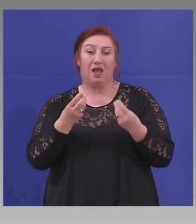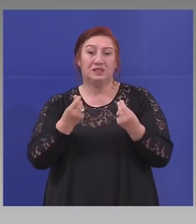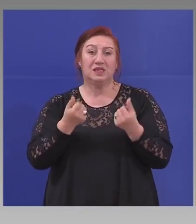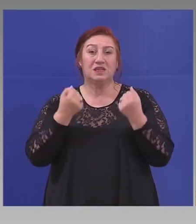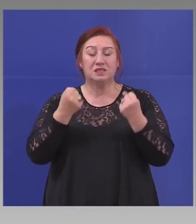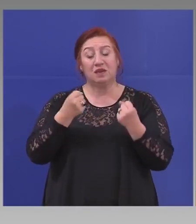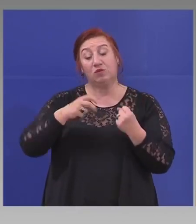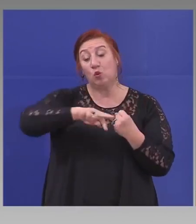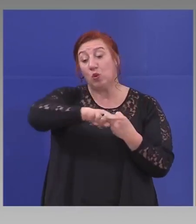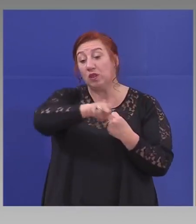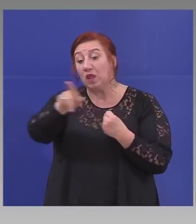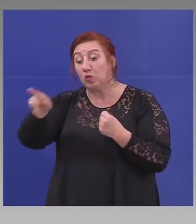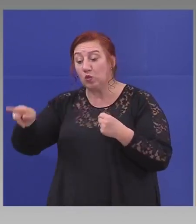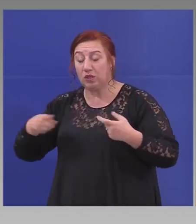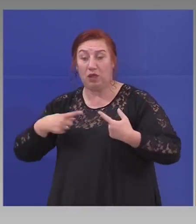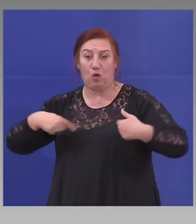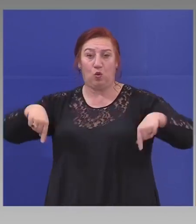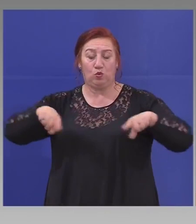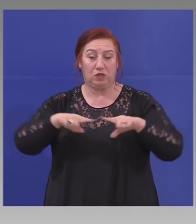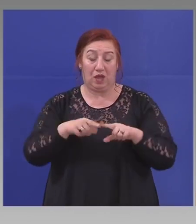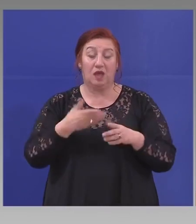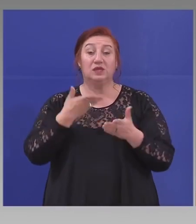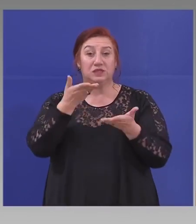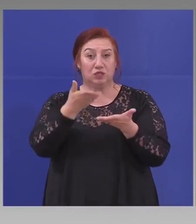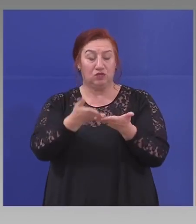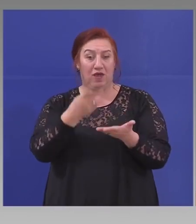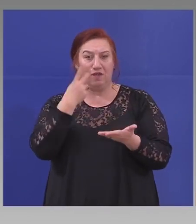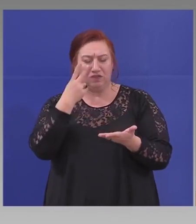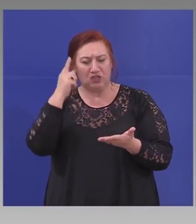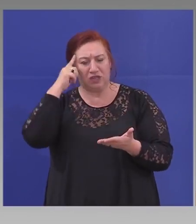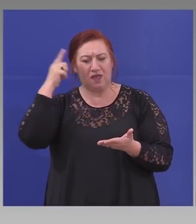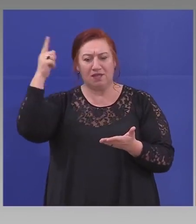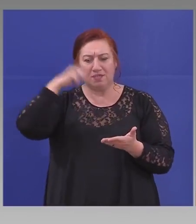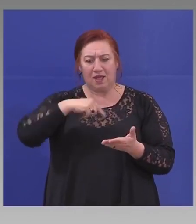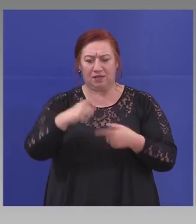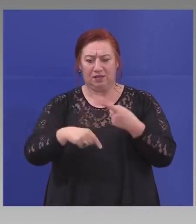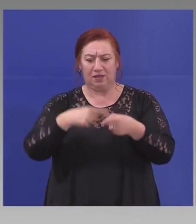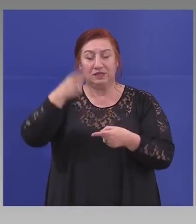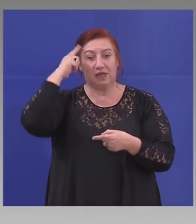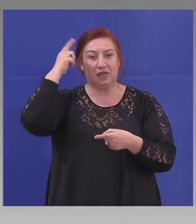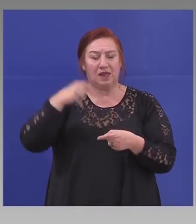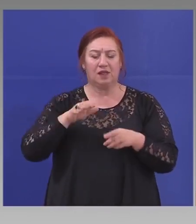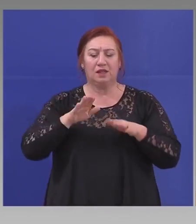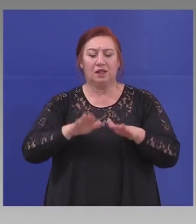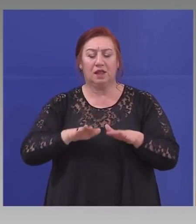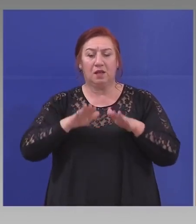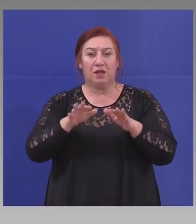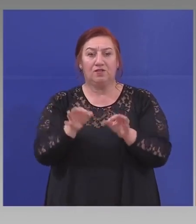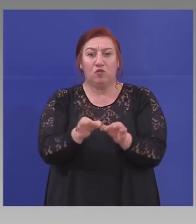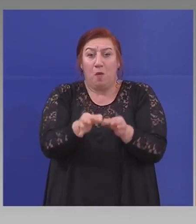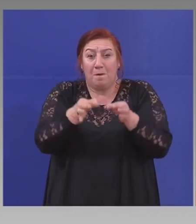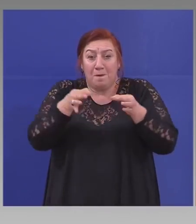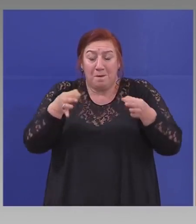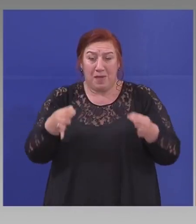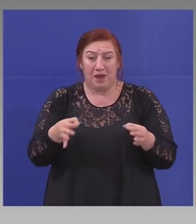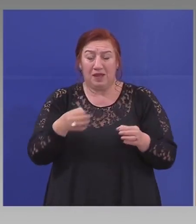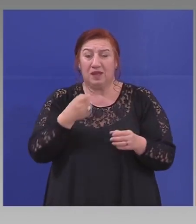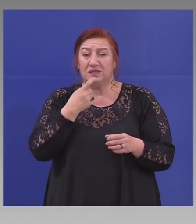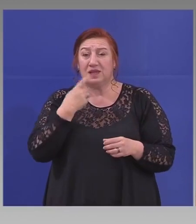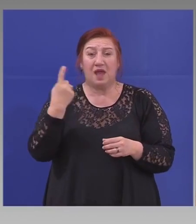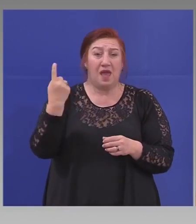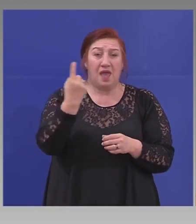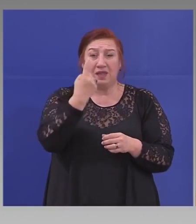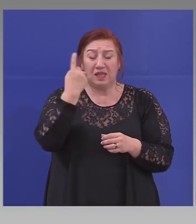И затова, макар че виждате плавно, ден за ден, мерките за единственото доказано